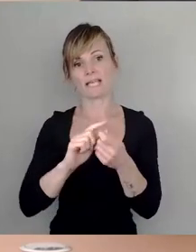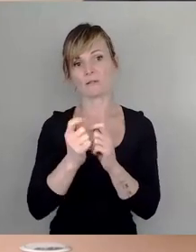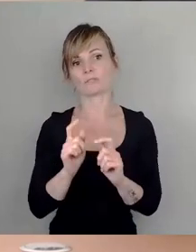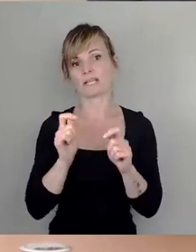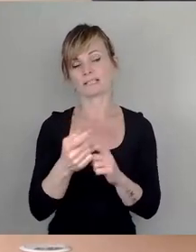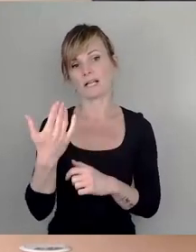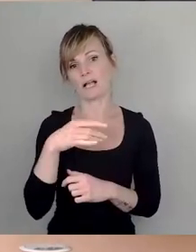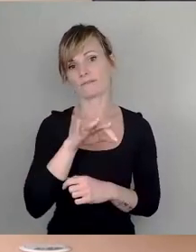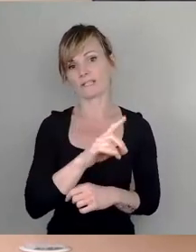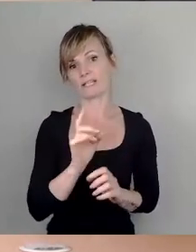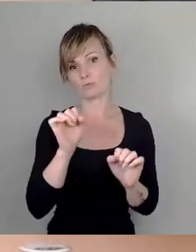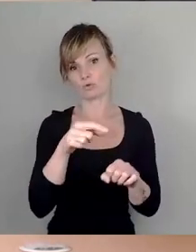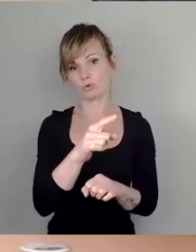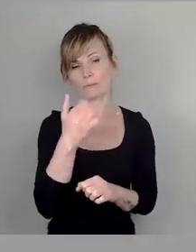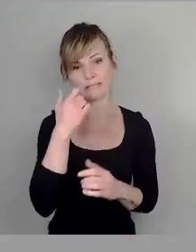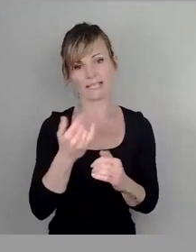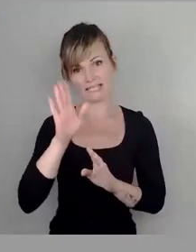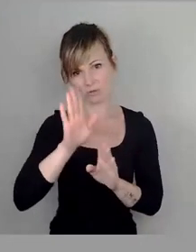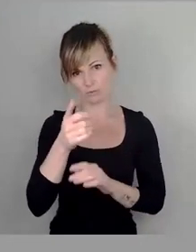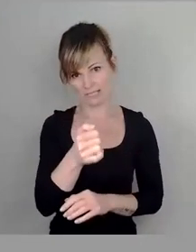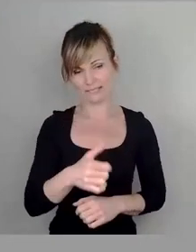zustimmen kann, den bitte ich um das Stimmzeichen.